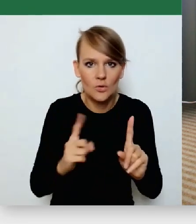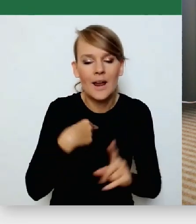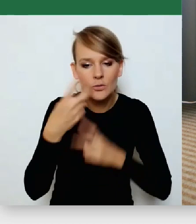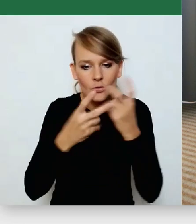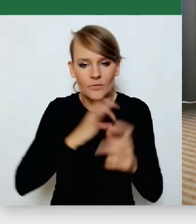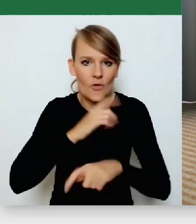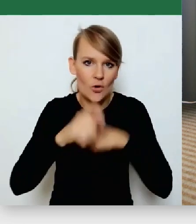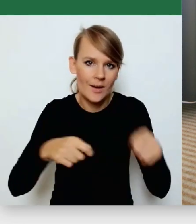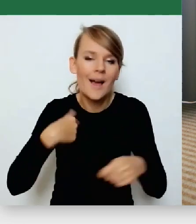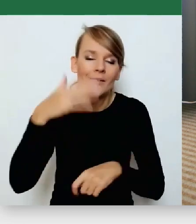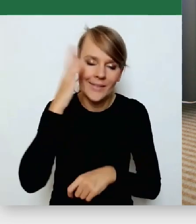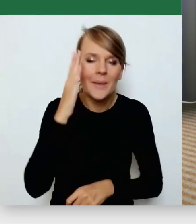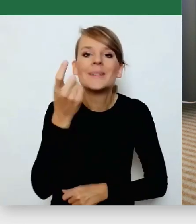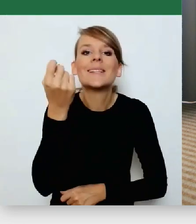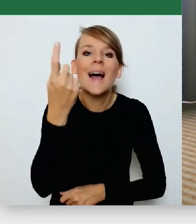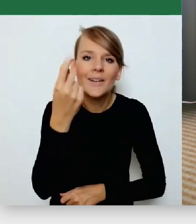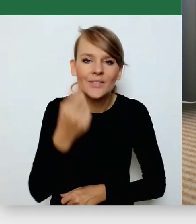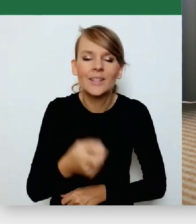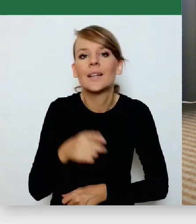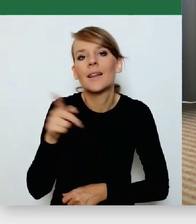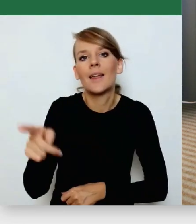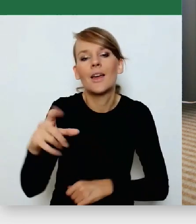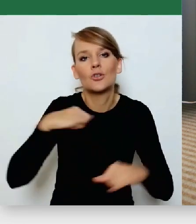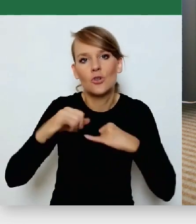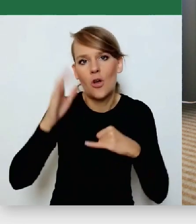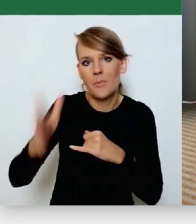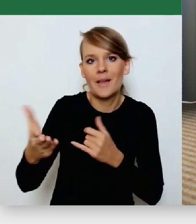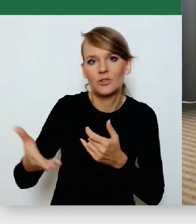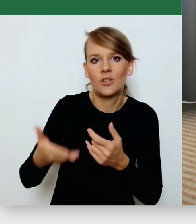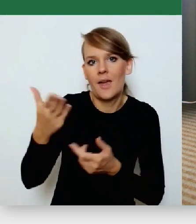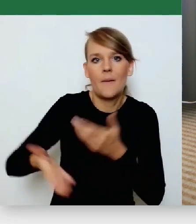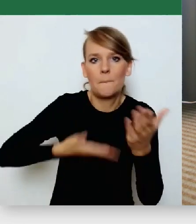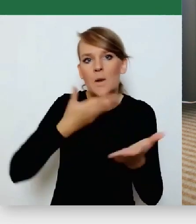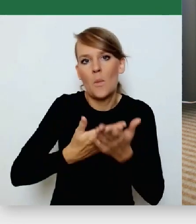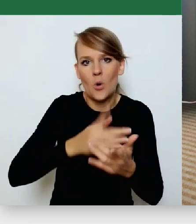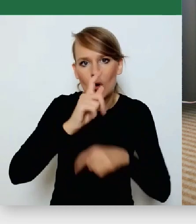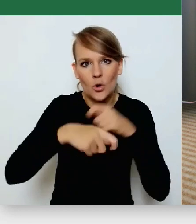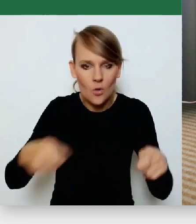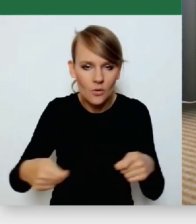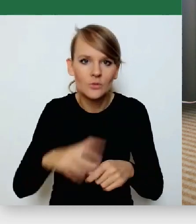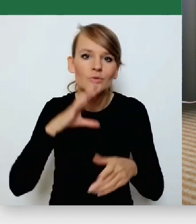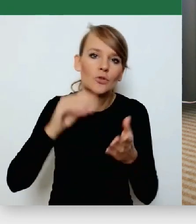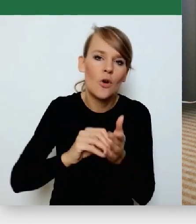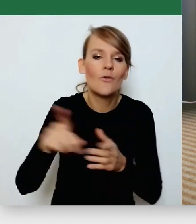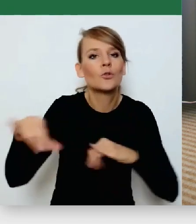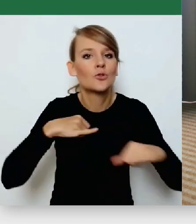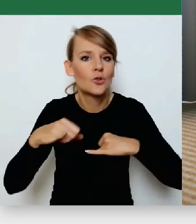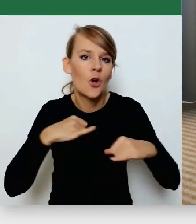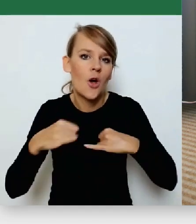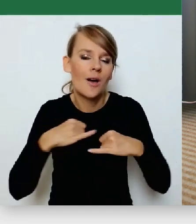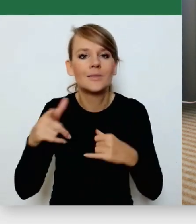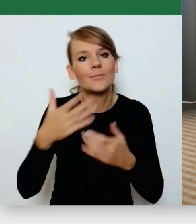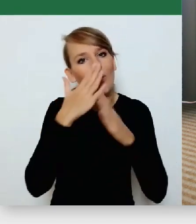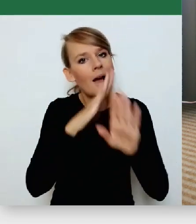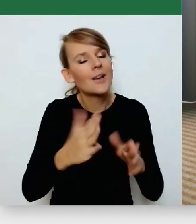prędzej czy później za chwilę przyjdą jakieś rozwiązania odgórne, które znowu ustawią rządzących w tej komfortowej sytuacji jako